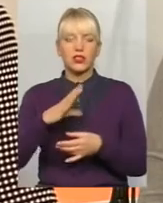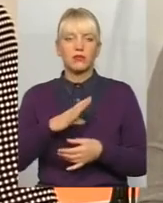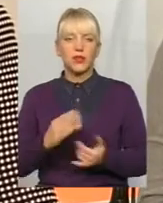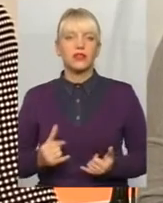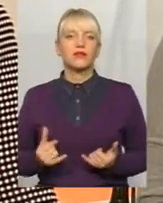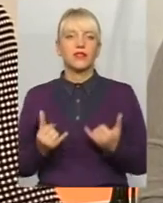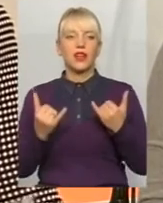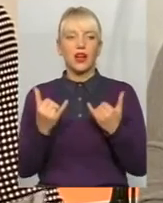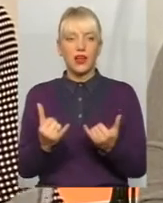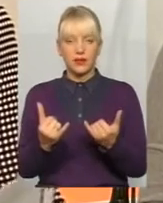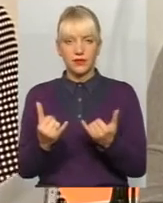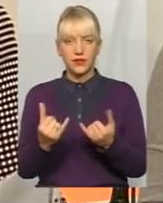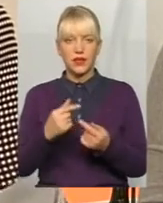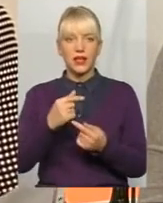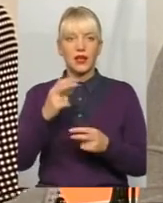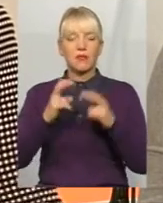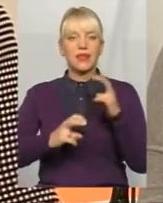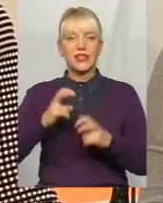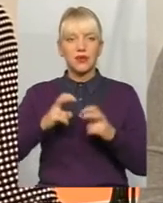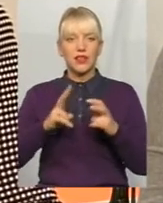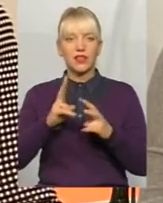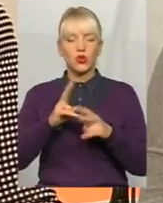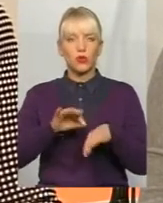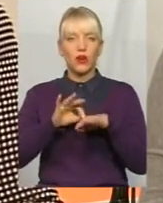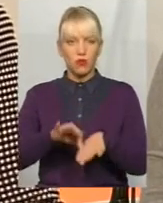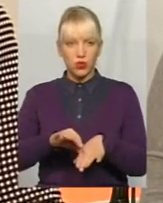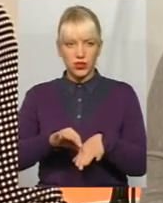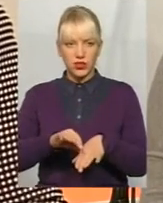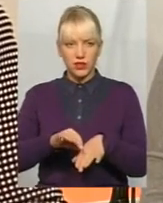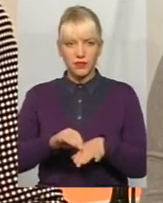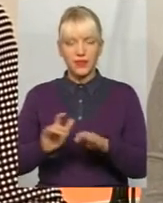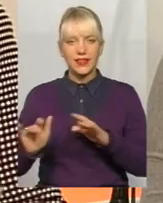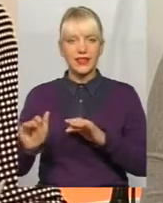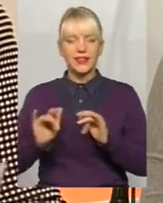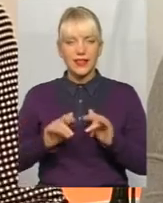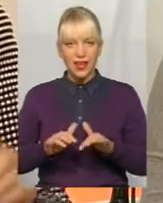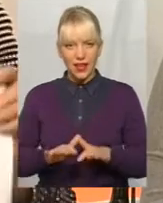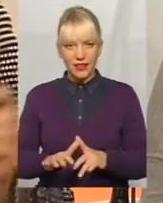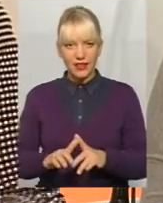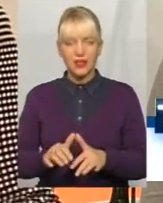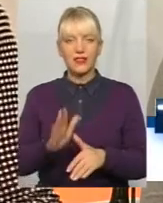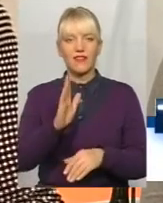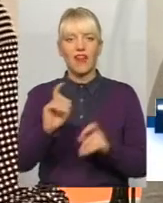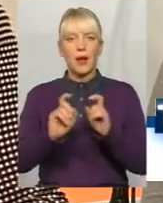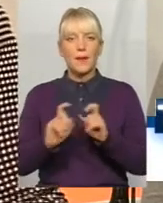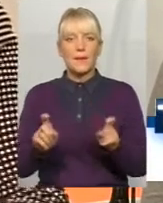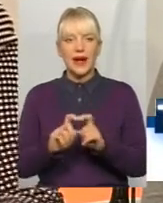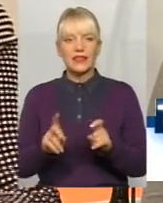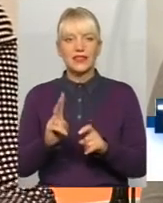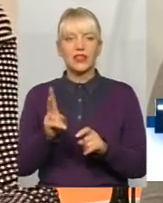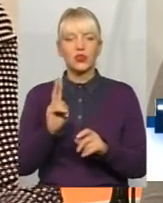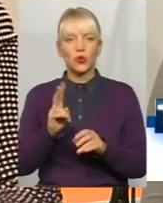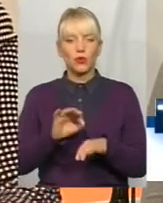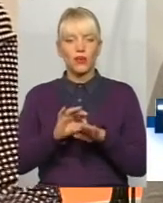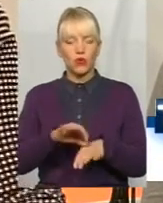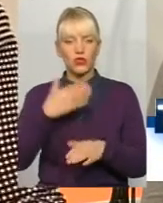підприємств, які проводять діяльність в магазинах, які проводять свою